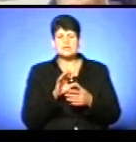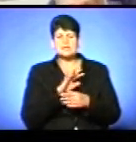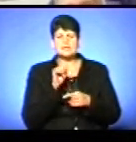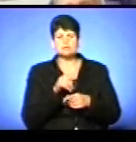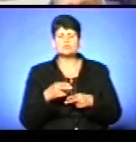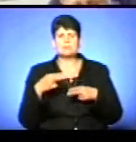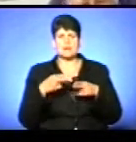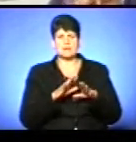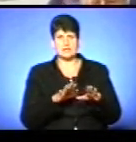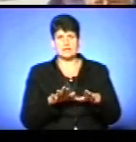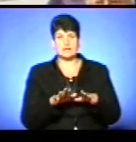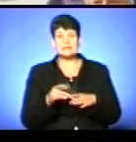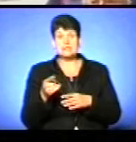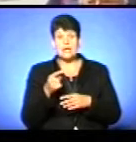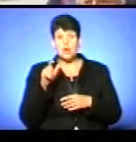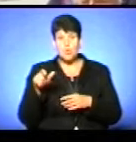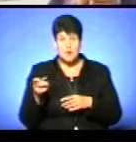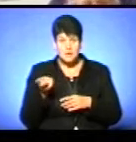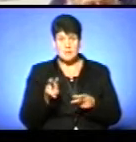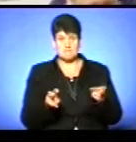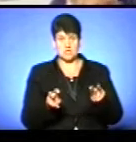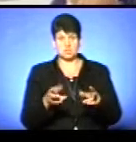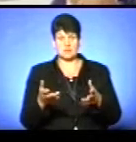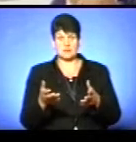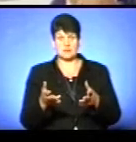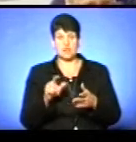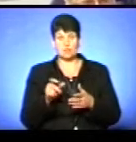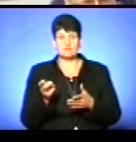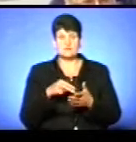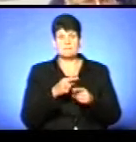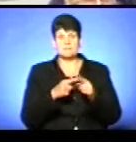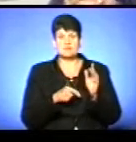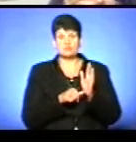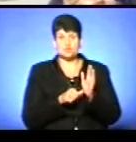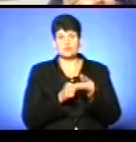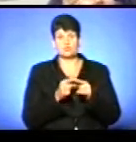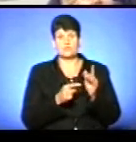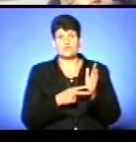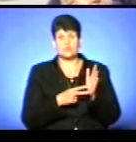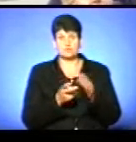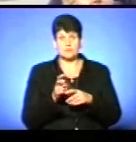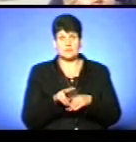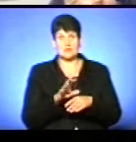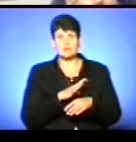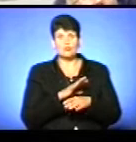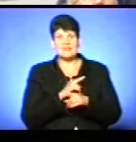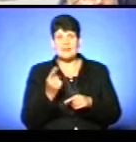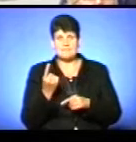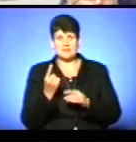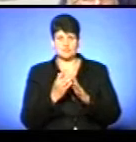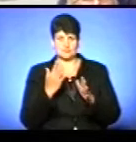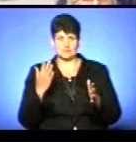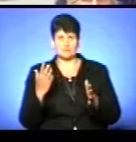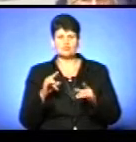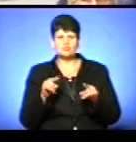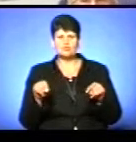приїхали. Самі тернополяни прийшли, встали люди пів сьомої, пів шостої, і вже вони були не перші в черзі. Чому